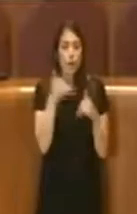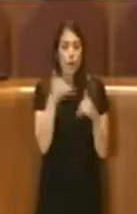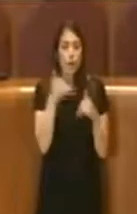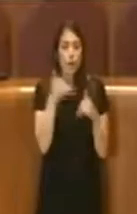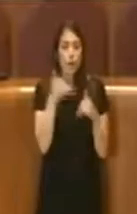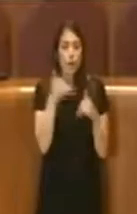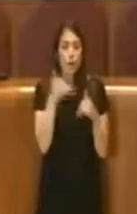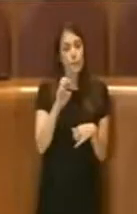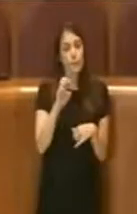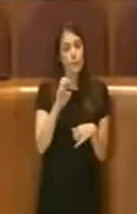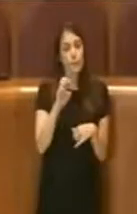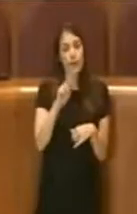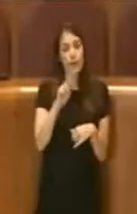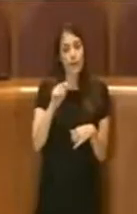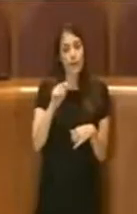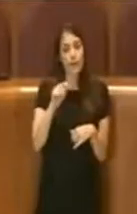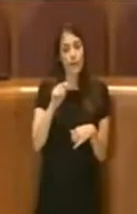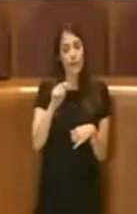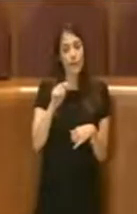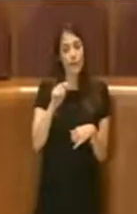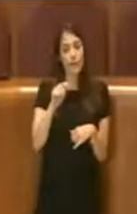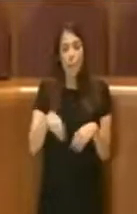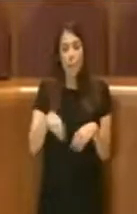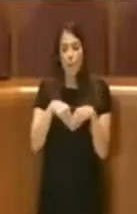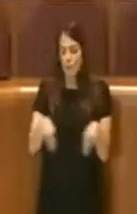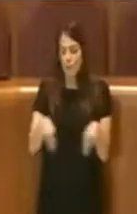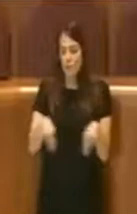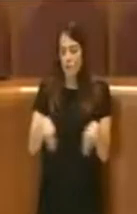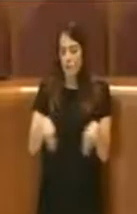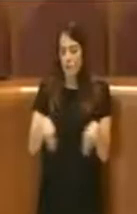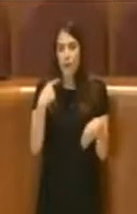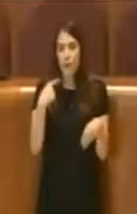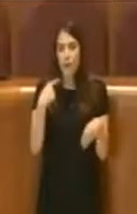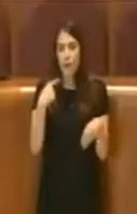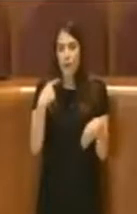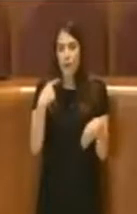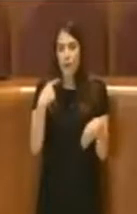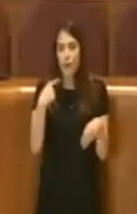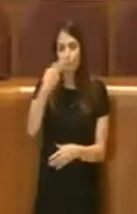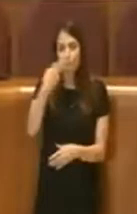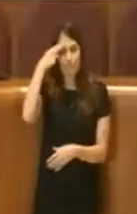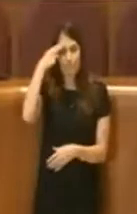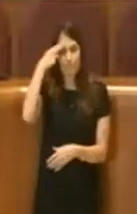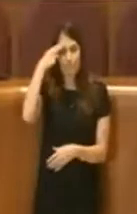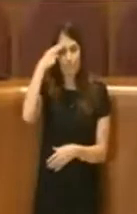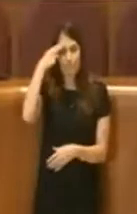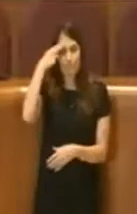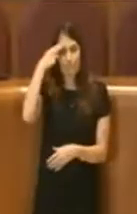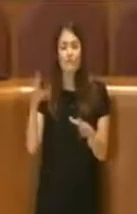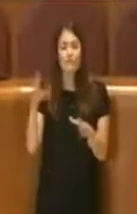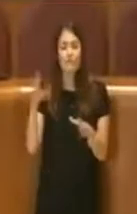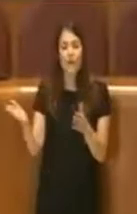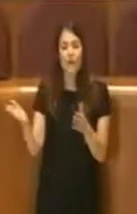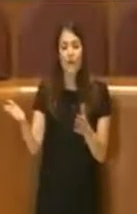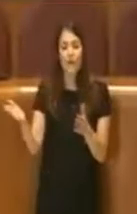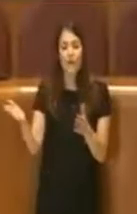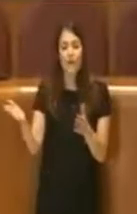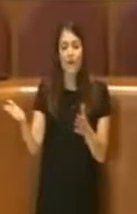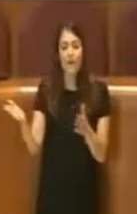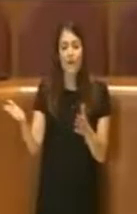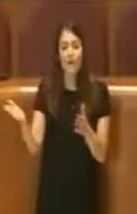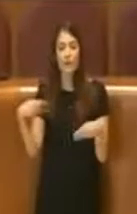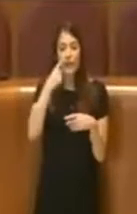Bravetta. Realizzare un museo commemorativo con raccolta di materiali di diverso tipo